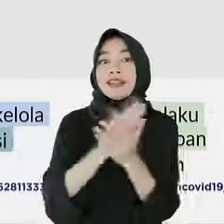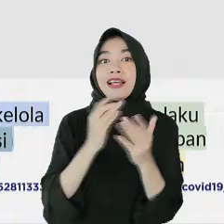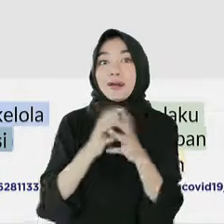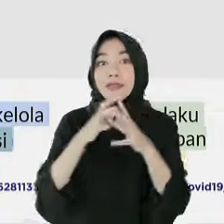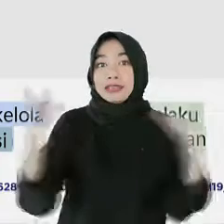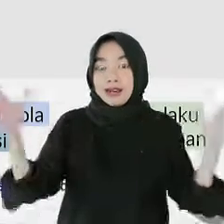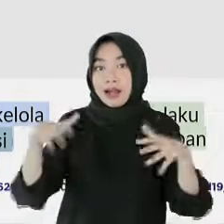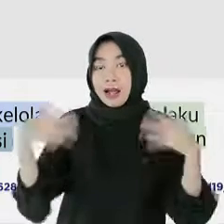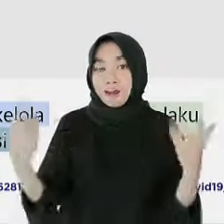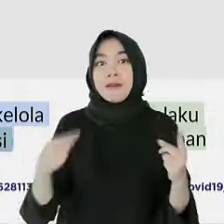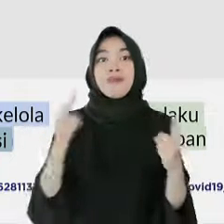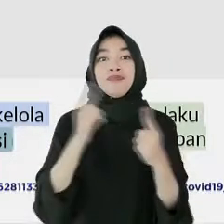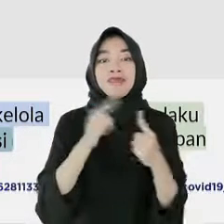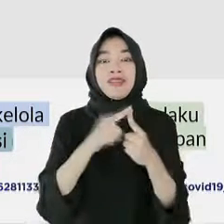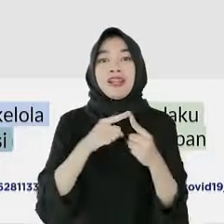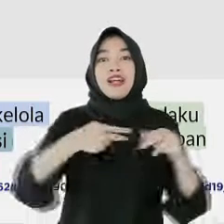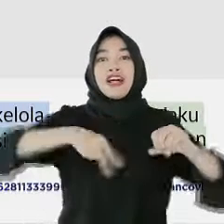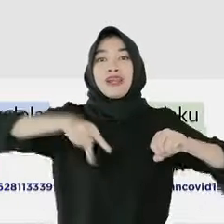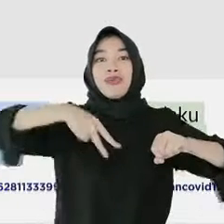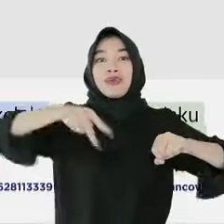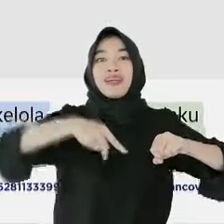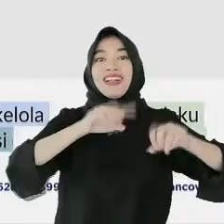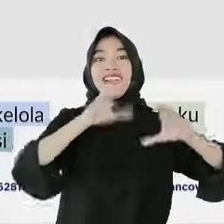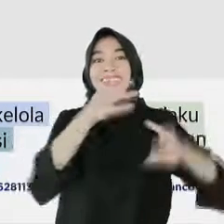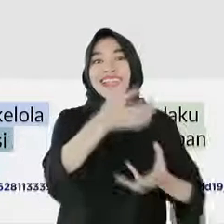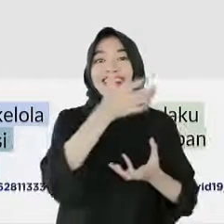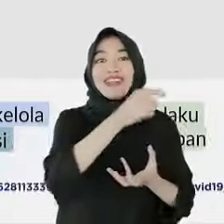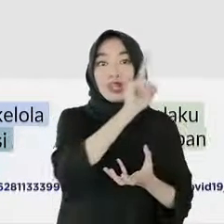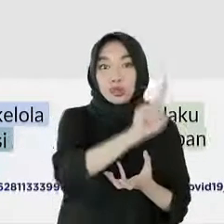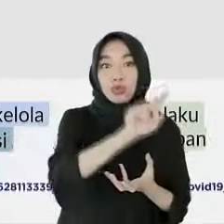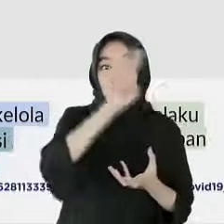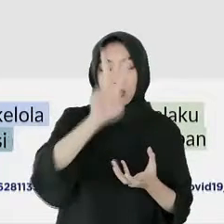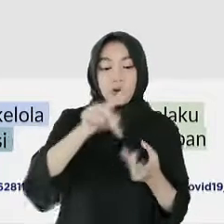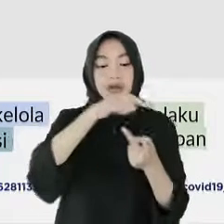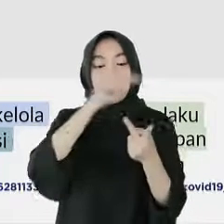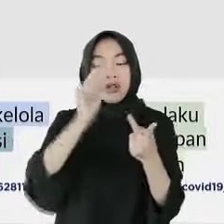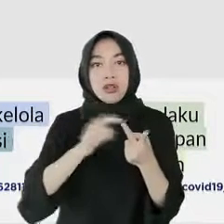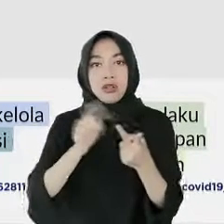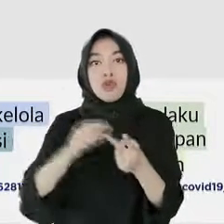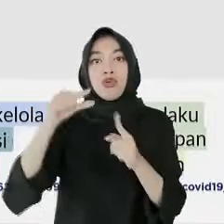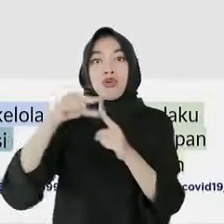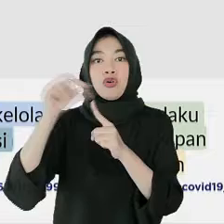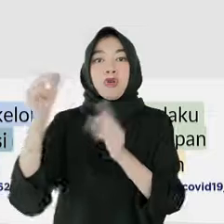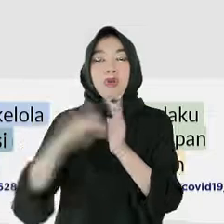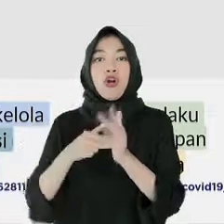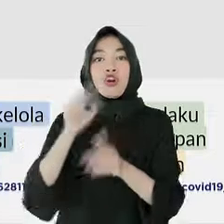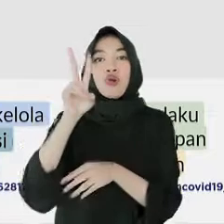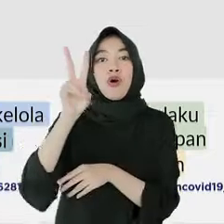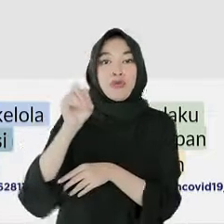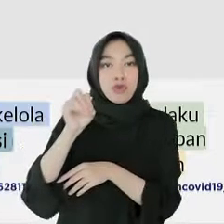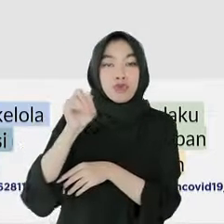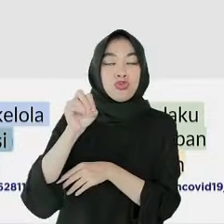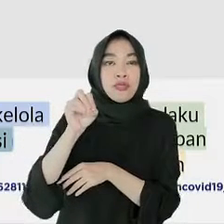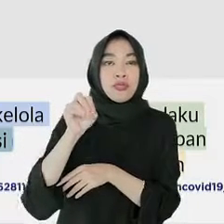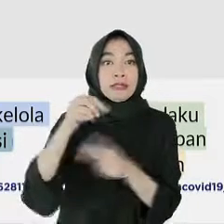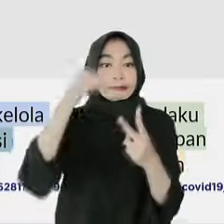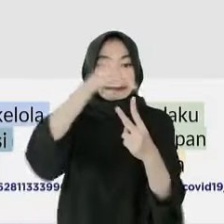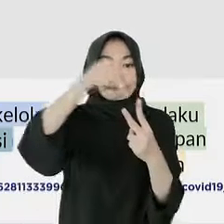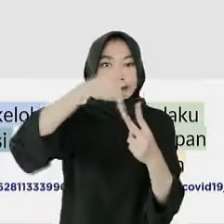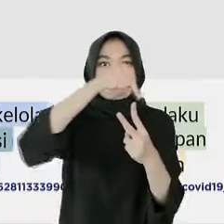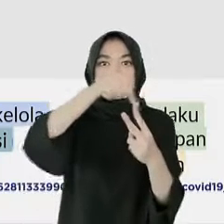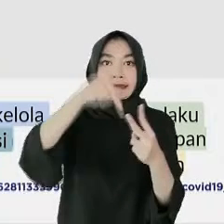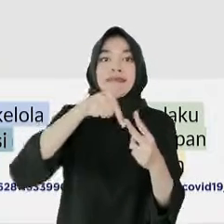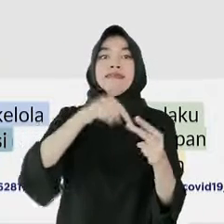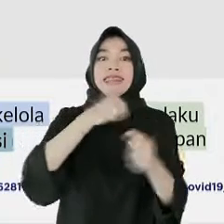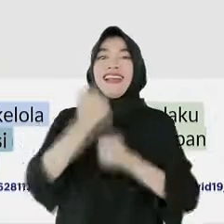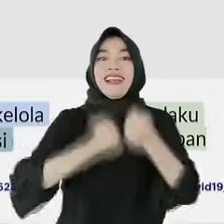pertandingan sepak bola Liga 1 dan 2, dan pekan olahraga nasional PON ke-20 yang tergolong kegiatan